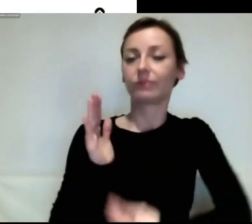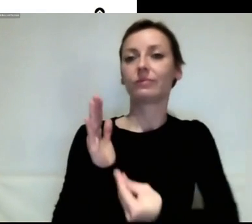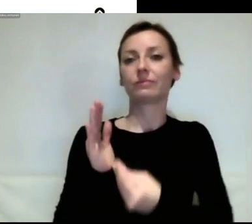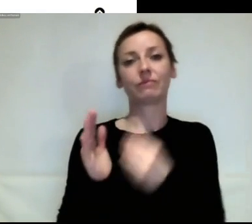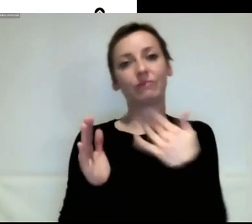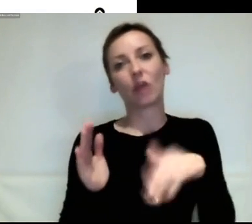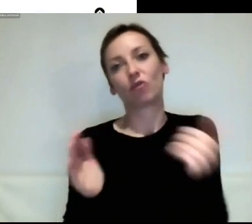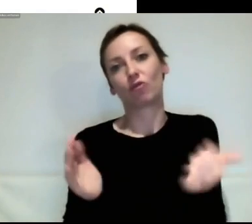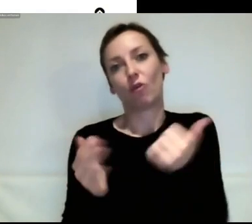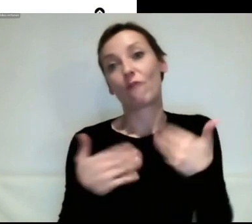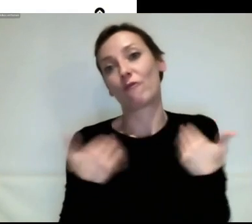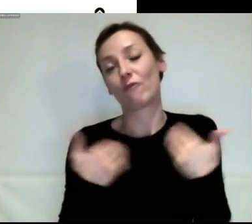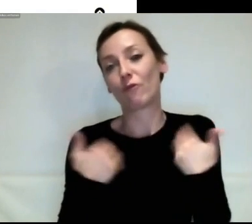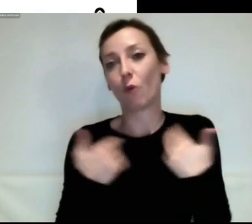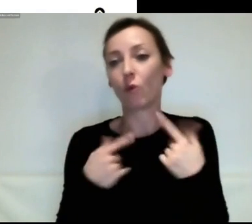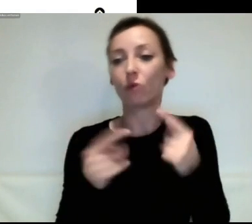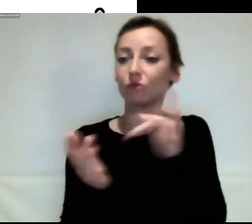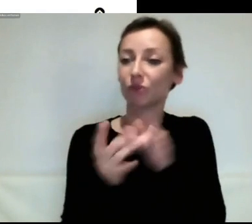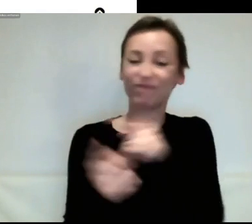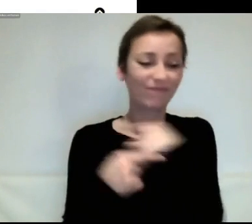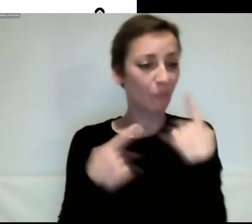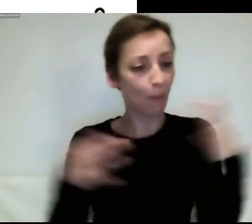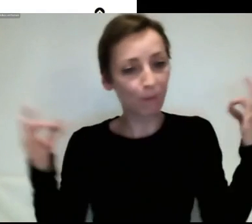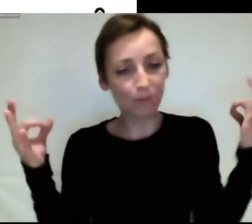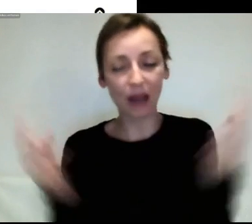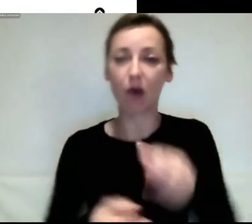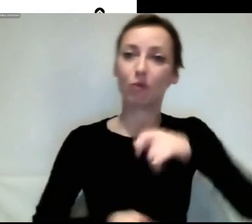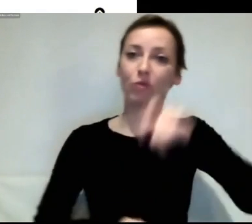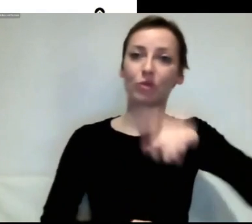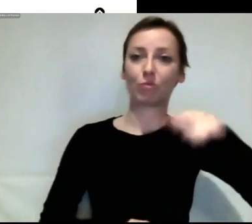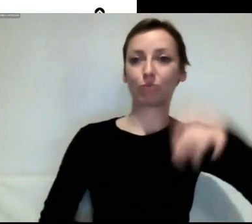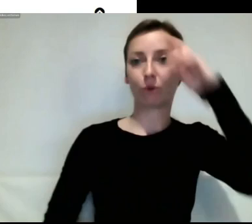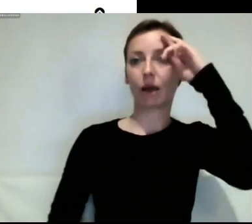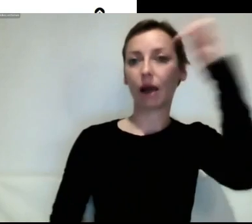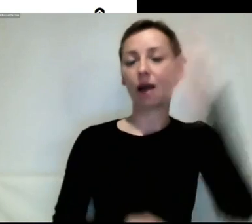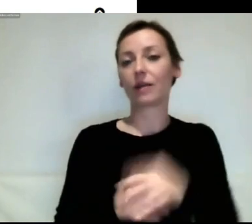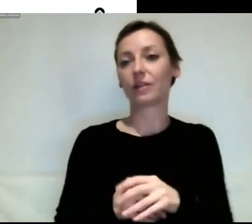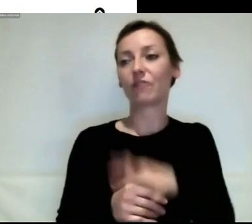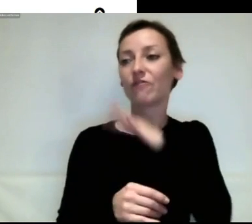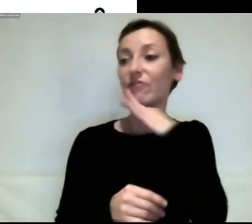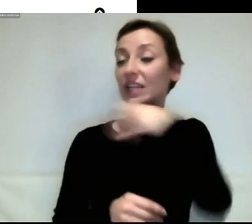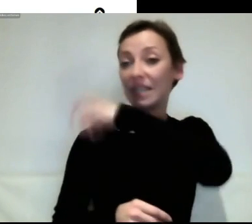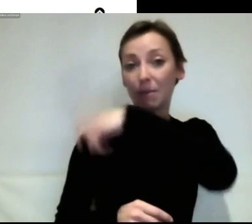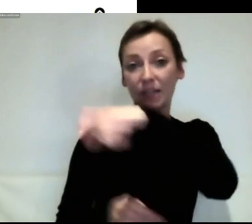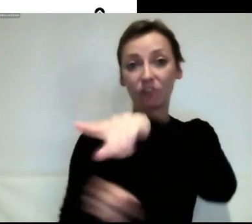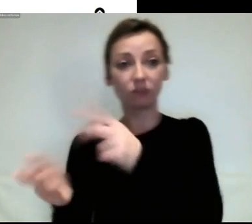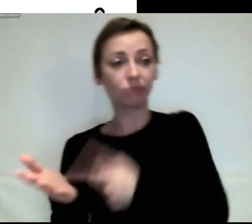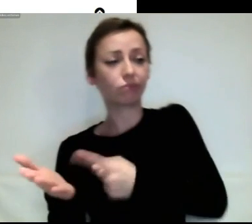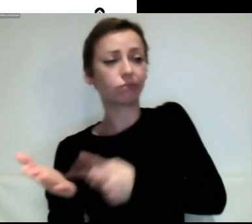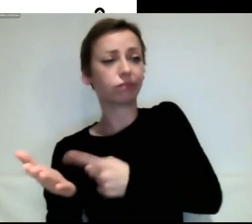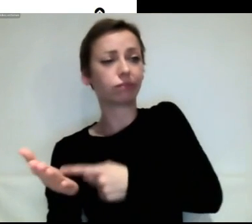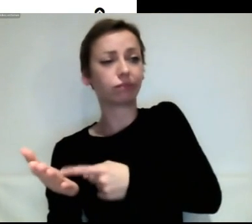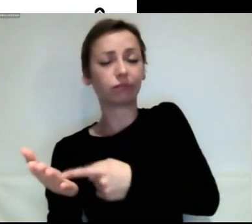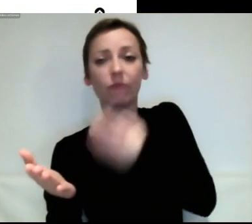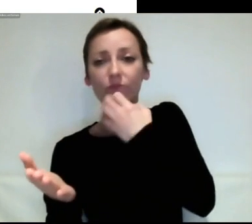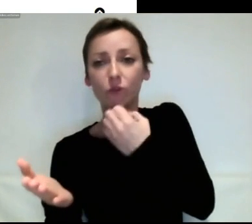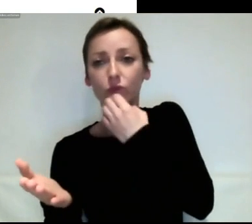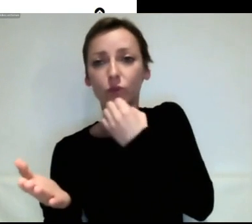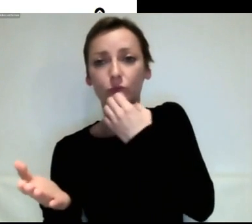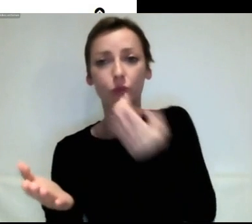Wir brauchen einen BürgerInnenrat. Das wird von vielen, vielen Menschen gefordert. Und